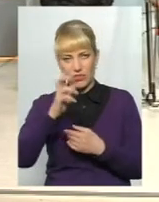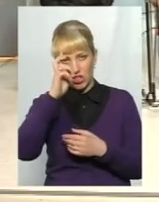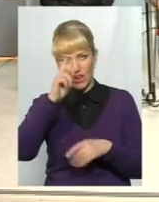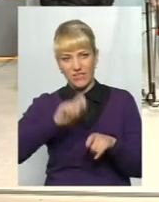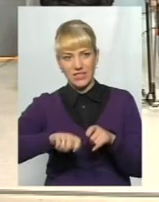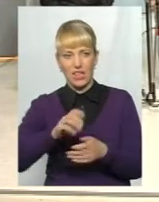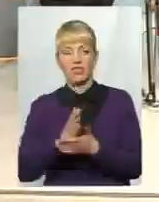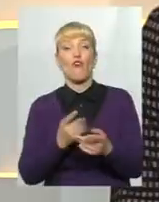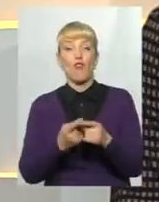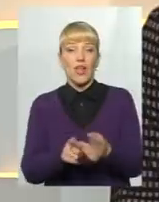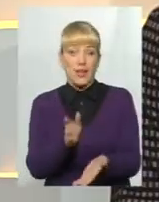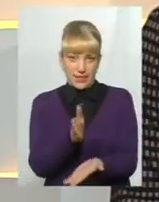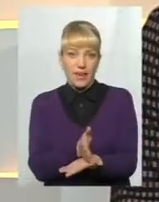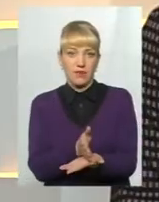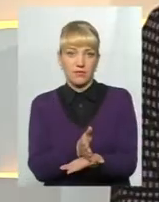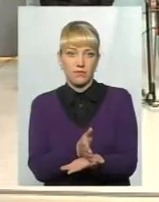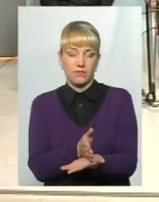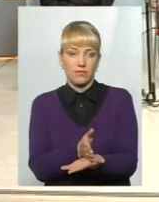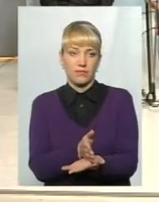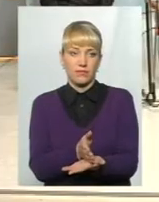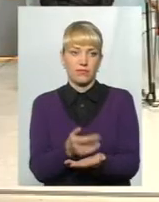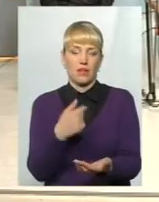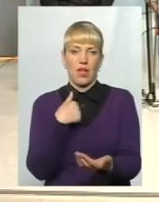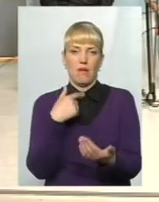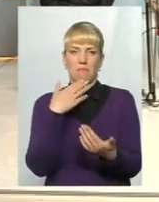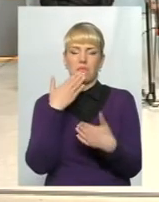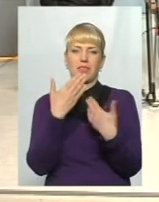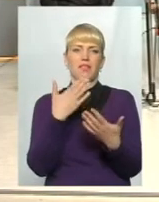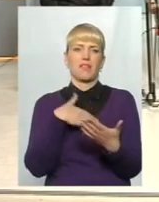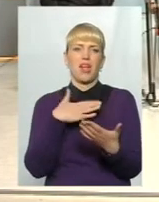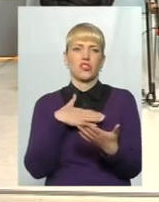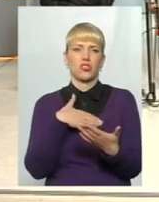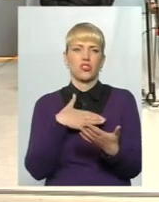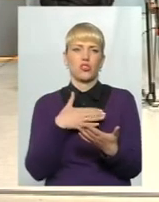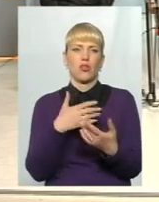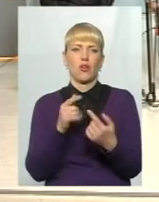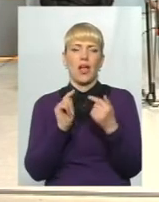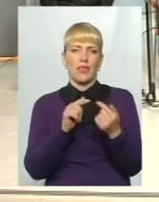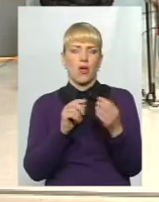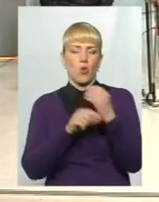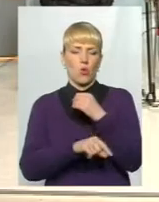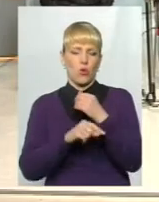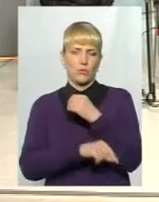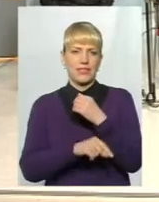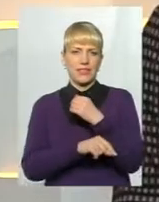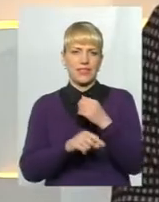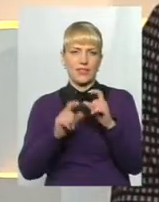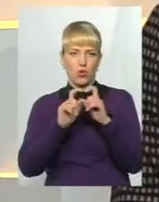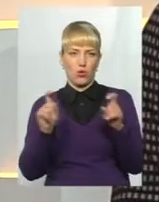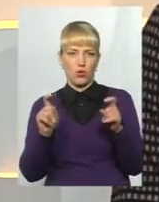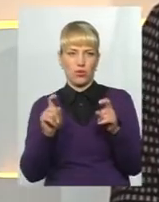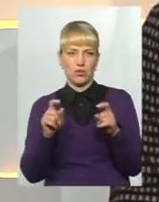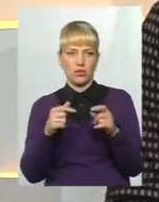вона є. Тоді питання, для чого НАСК? Звичайно, тоді не потрібні антикорупційні органи. Ми можемо... Звичайно, не потрібні. їхнім